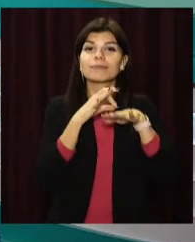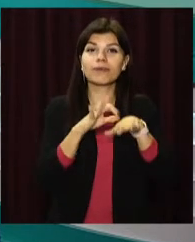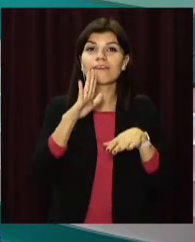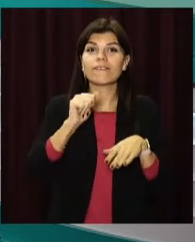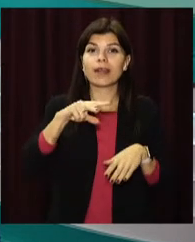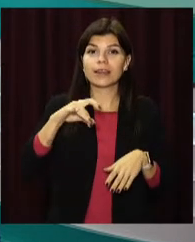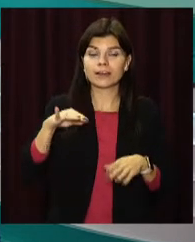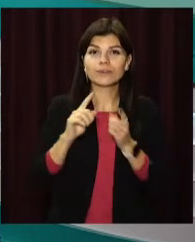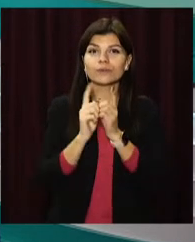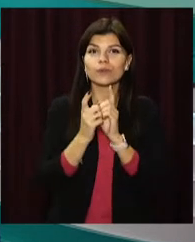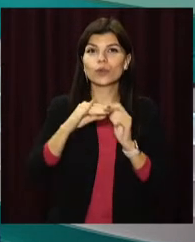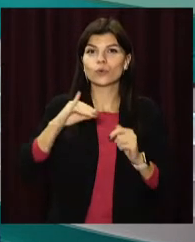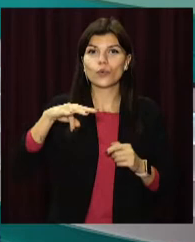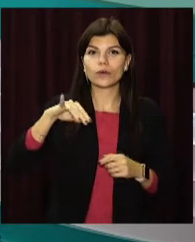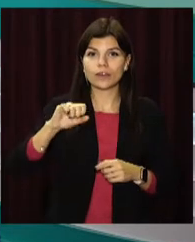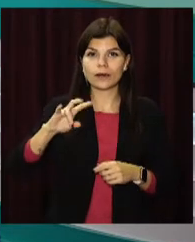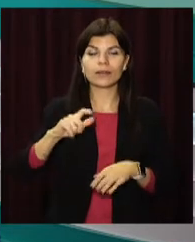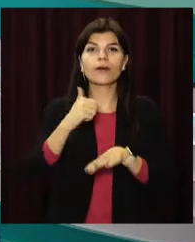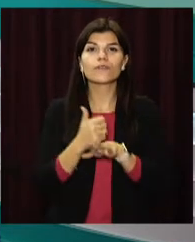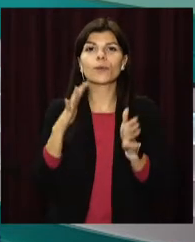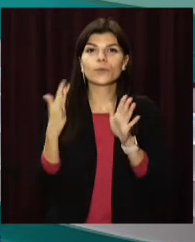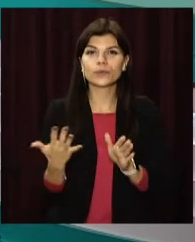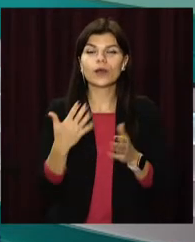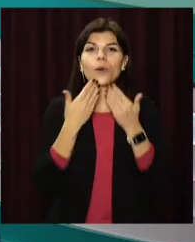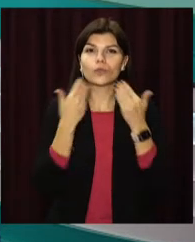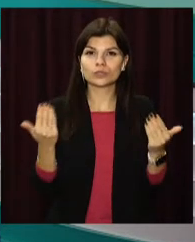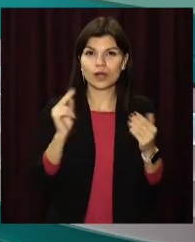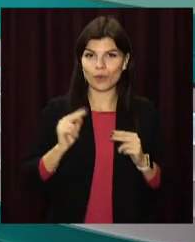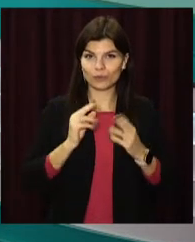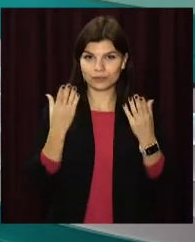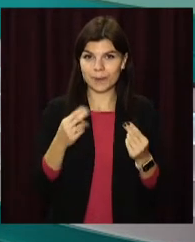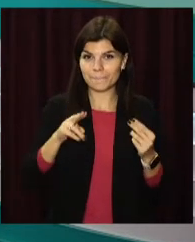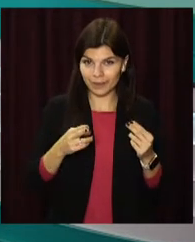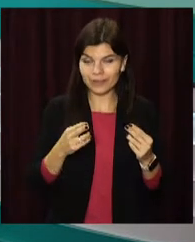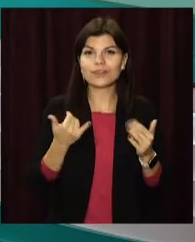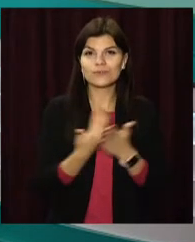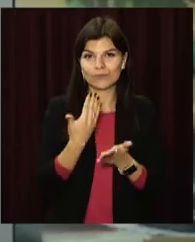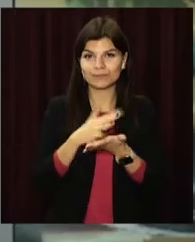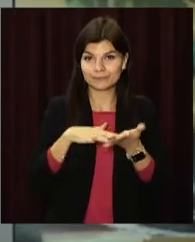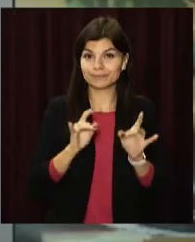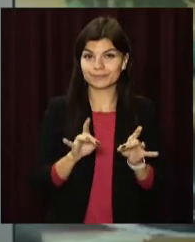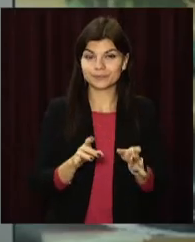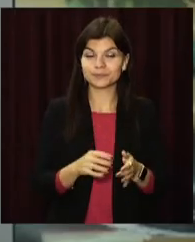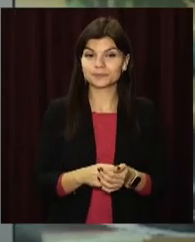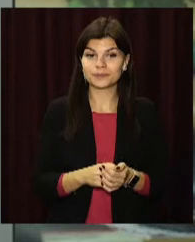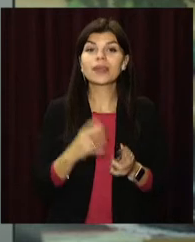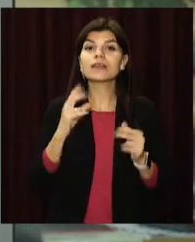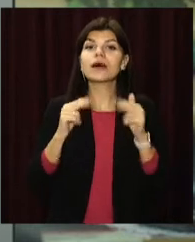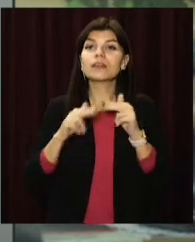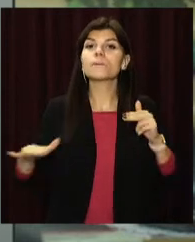сурдоперекладачка Юліана Пуговкіна. І про головні події останнього робочого дня – далі у випуску. На